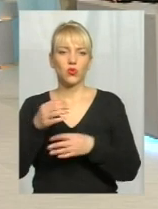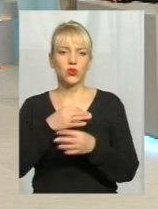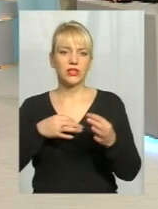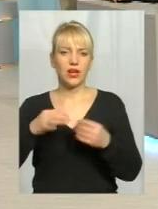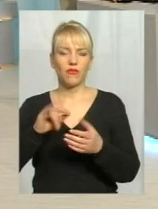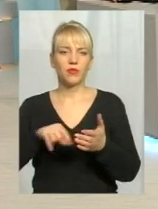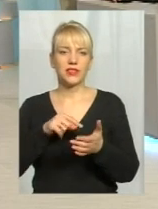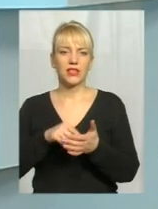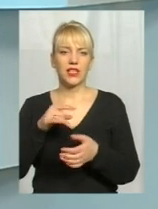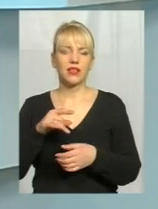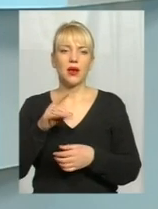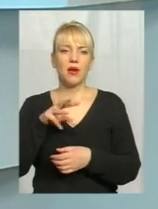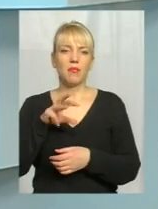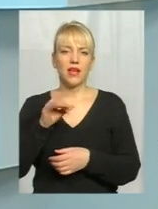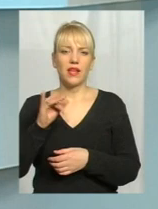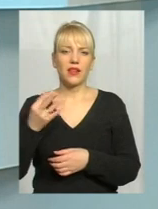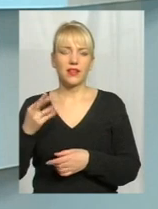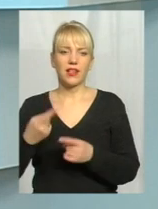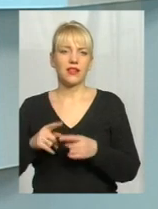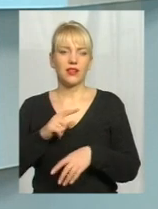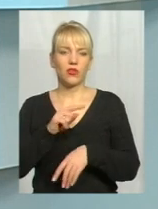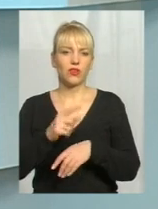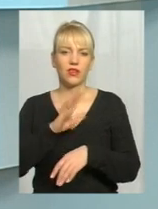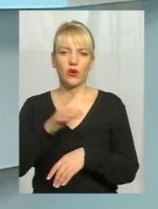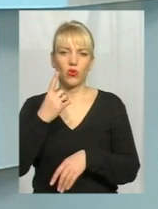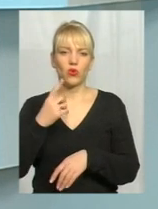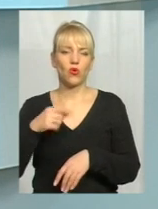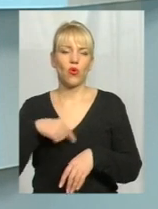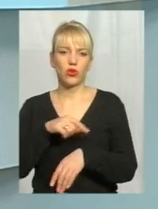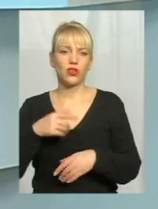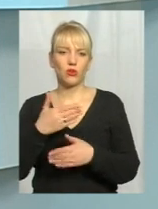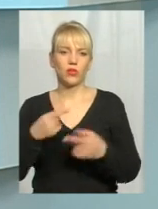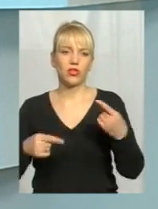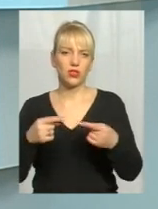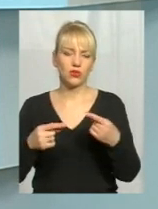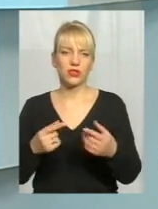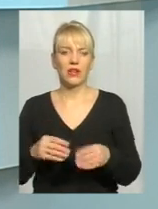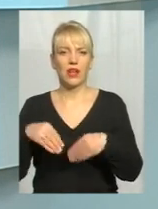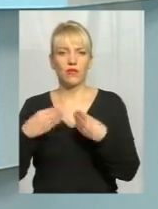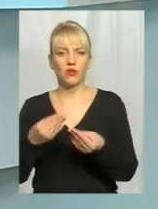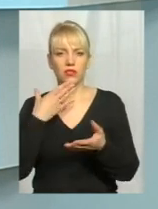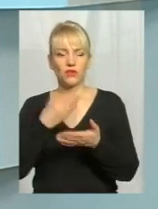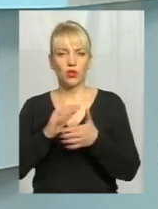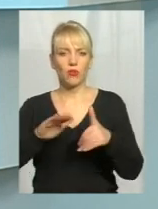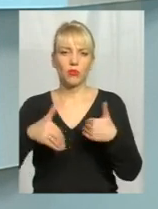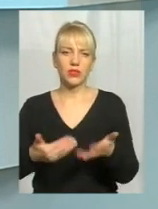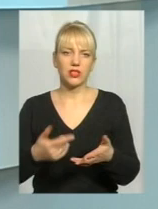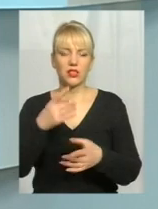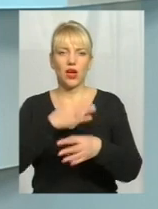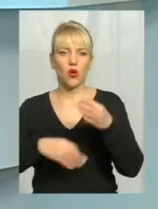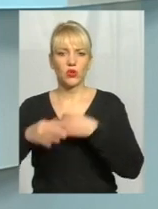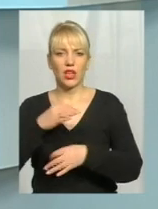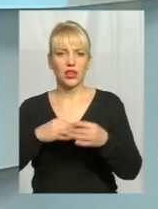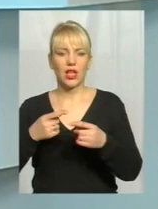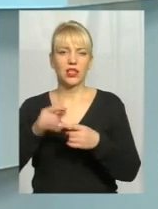мерії в нас, це було не одну годину, ми дискусували фактично, вносили ті чи інші пропозиції, розглядали, внесли